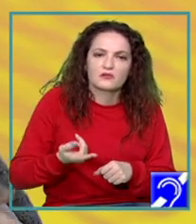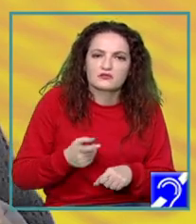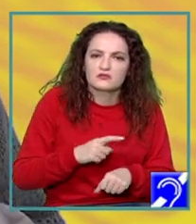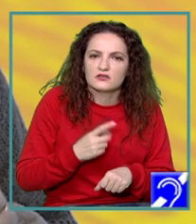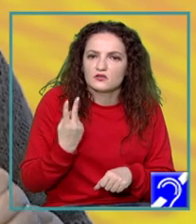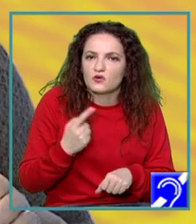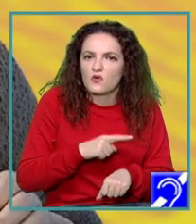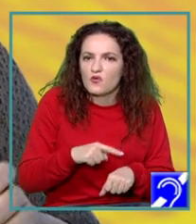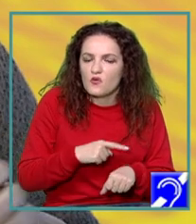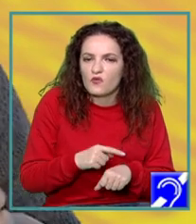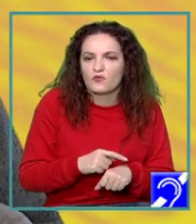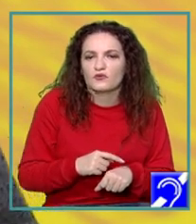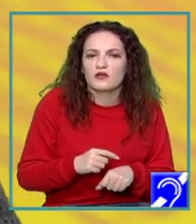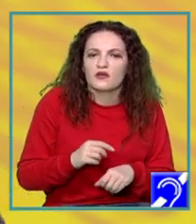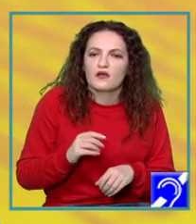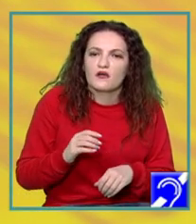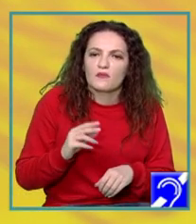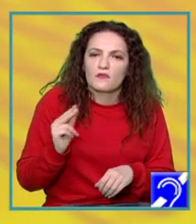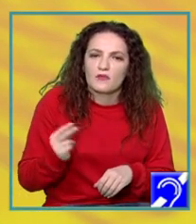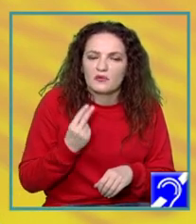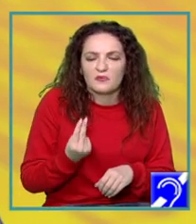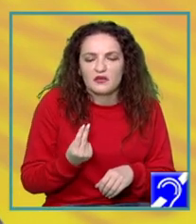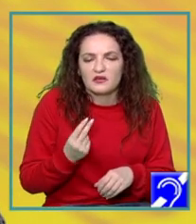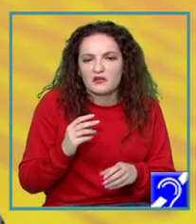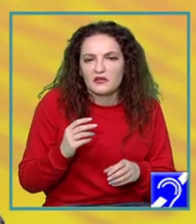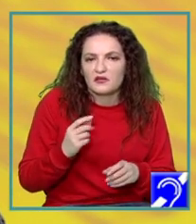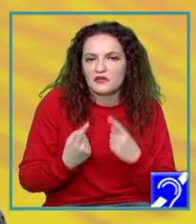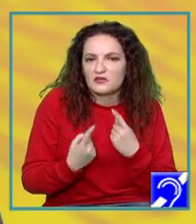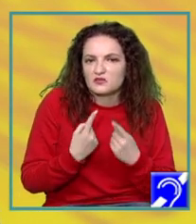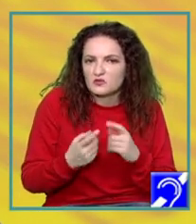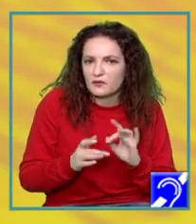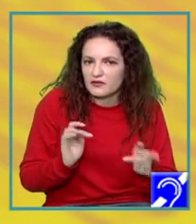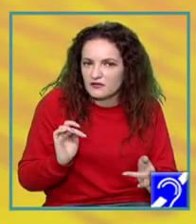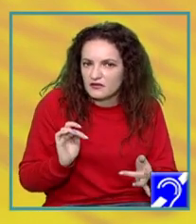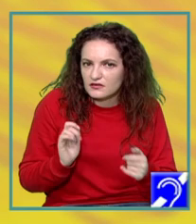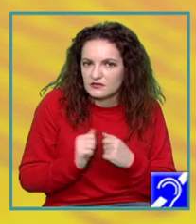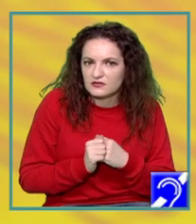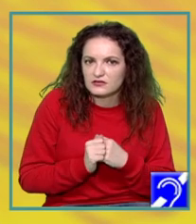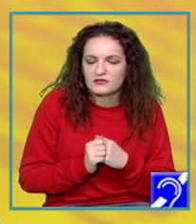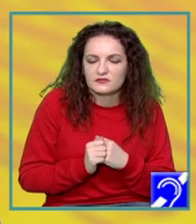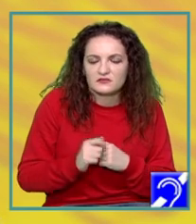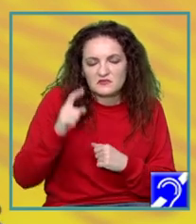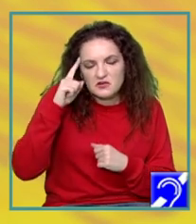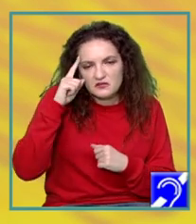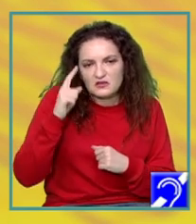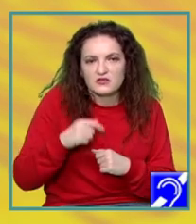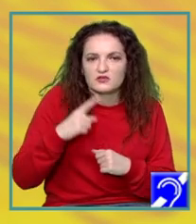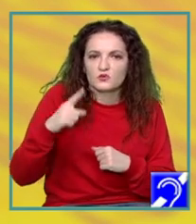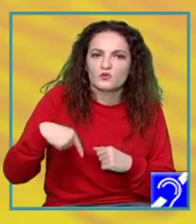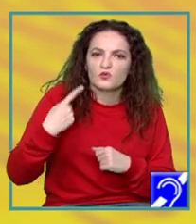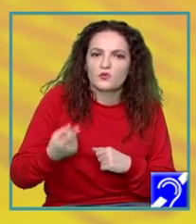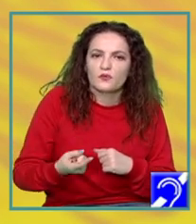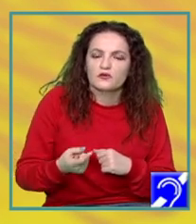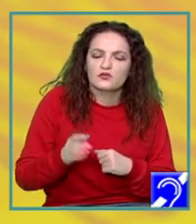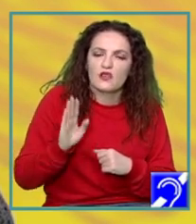contează, mai stau puțin de vorbă cu prietenul meu pe un site de socializare, că nu se întâmplă nimic. Peste două ore mă mai gândesc puțin, iar mai